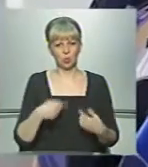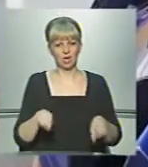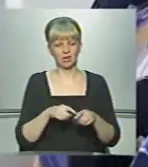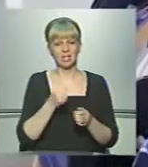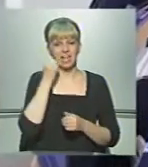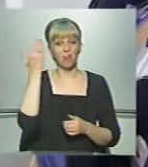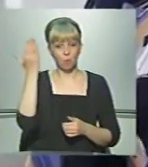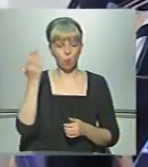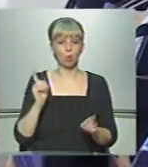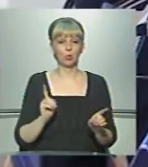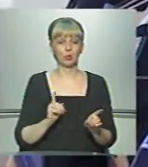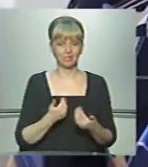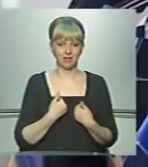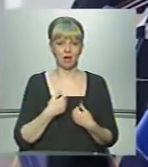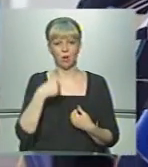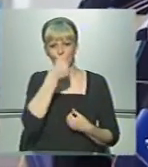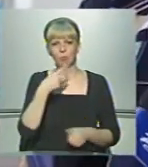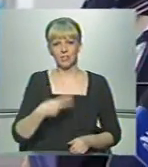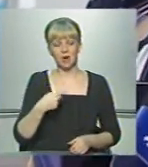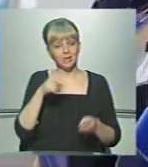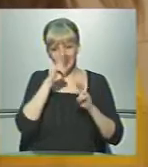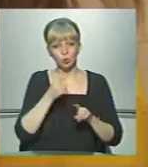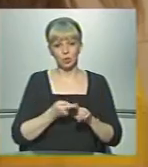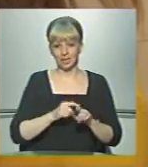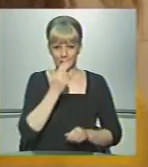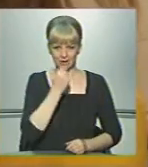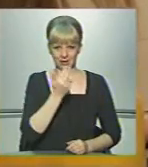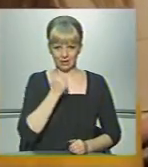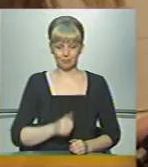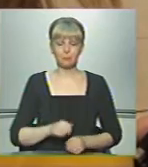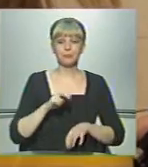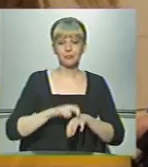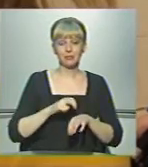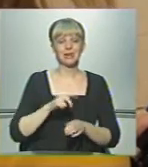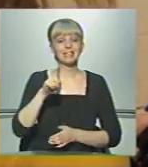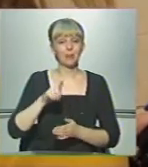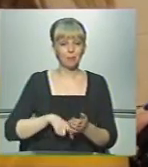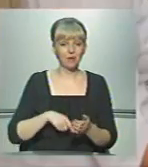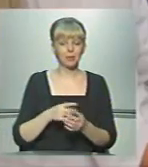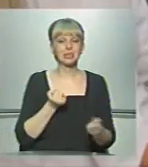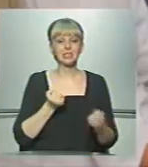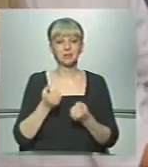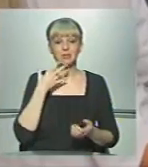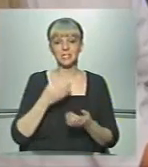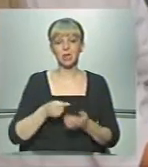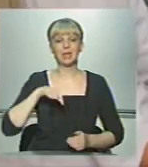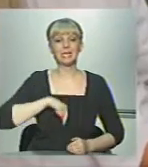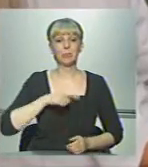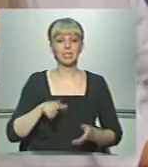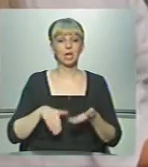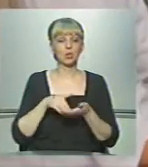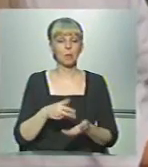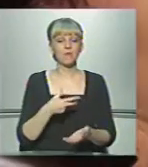Слава Богу, я років 20 не знаю, що таке гріп. Лікарі запевняють, що зміцнювати свій імунітет за